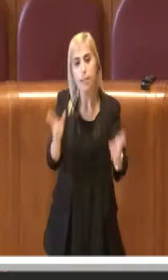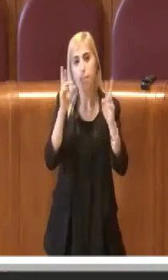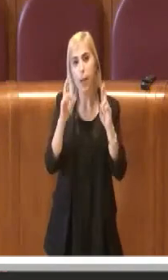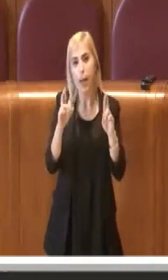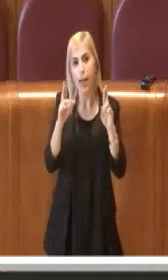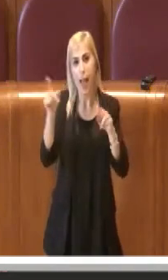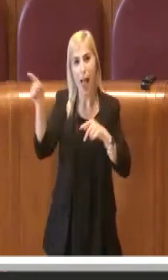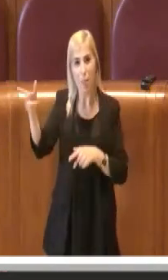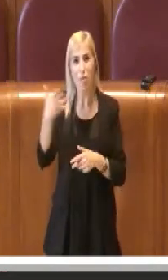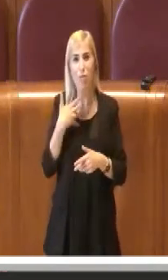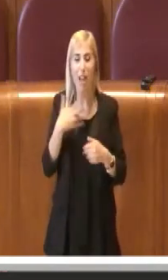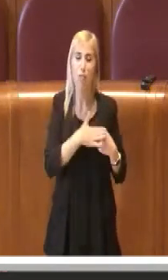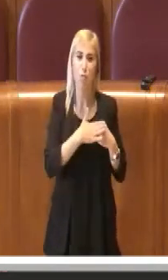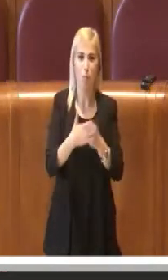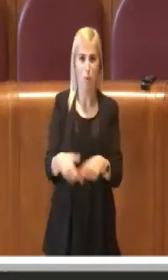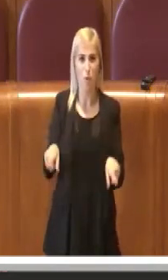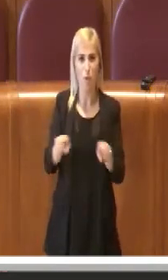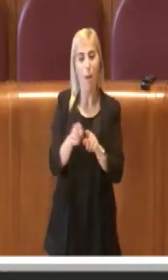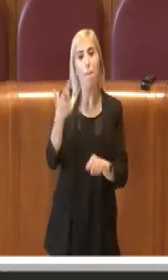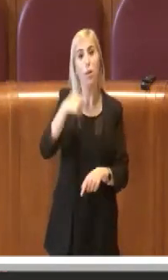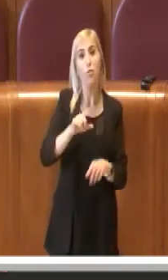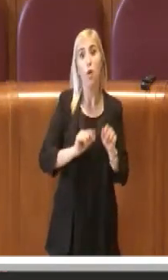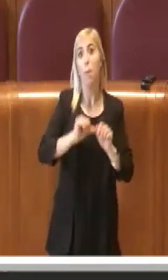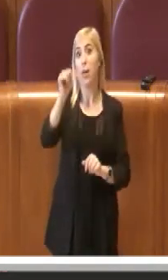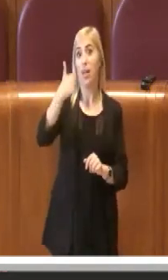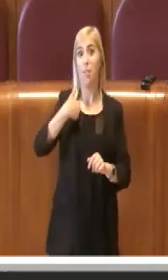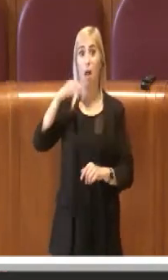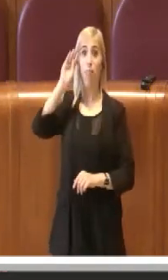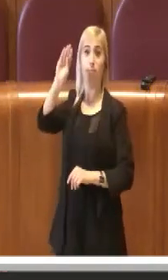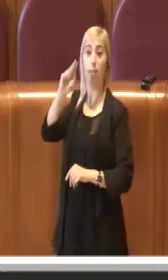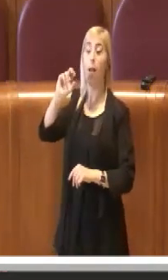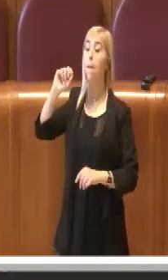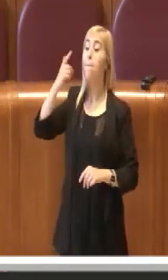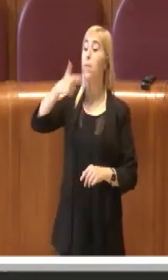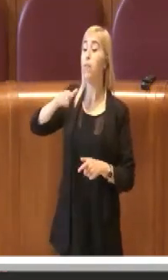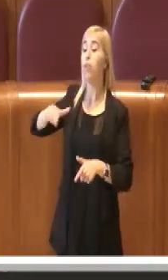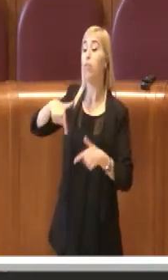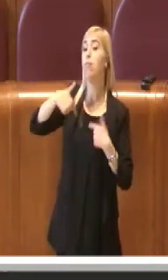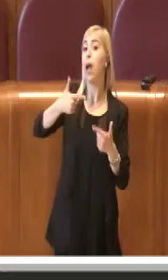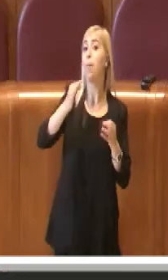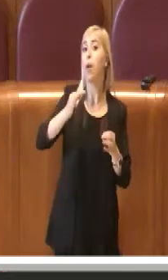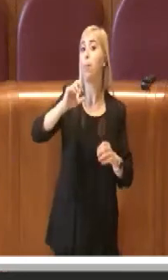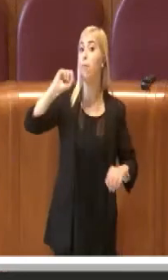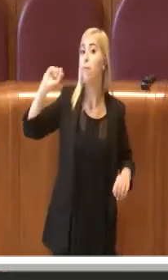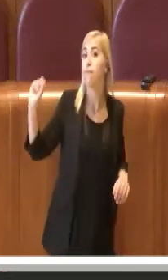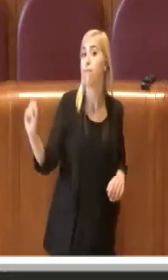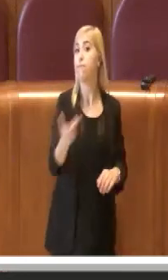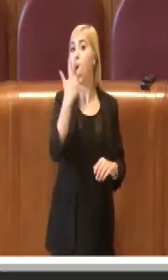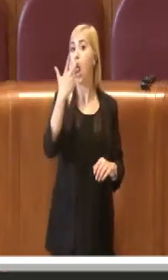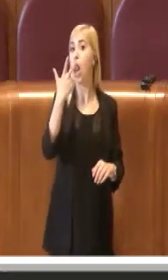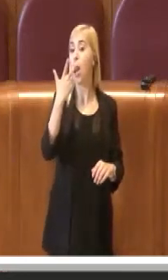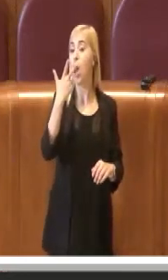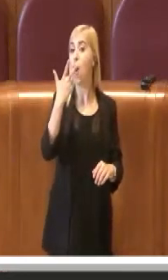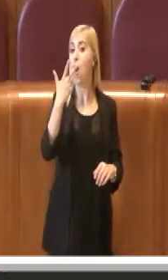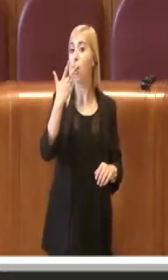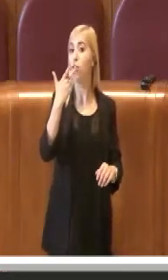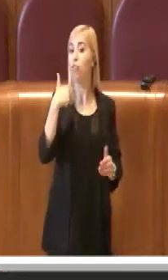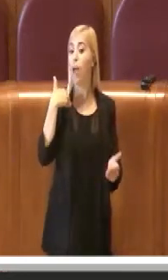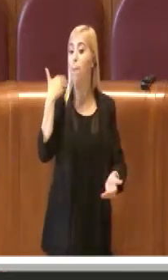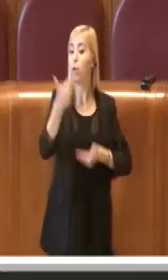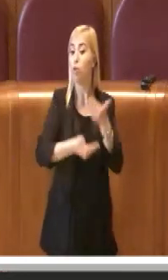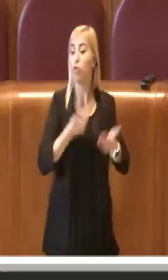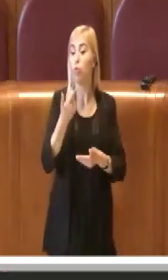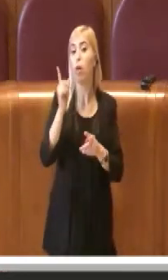sono stata io la prima a richiedere proprio per accelerare i tempi anche a livello di contributo di risorse. Grazie